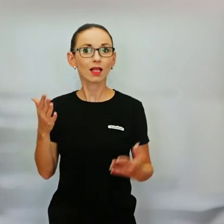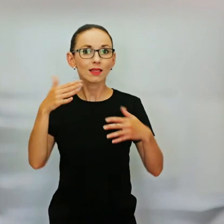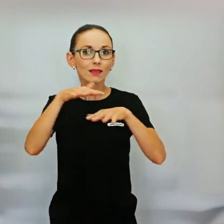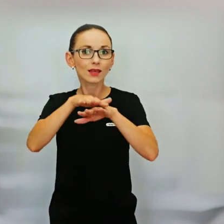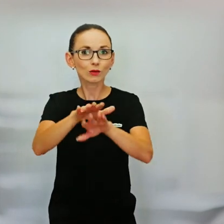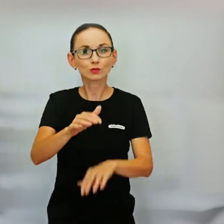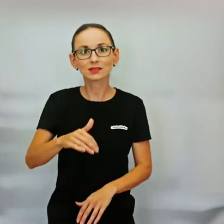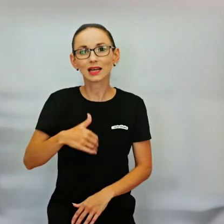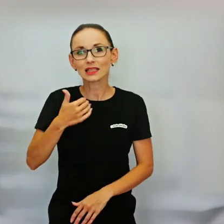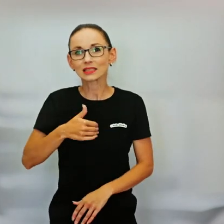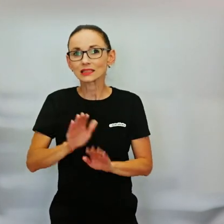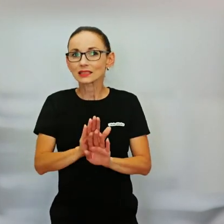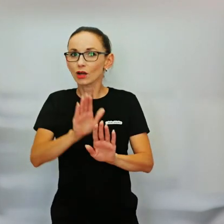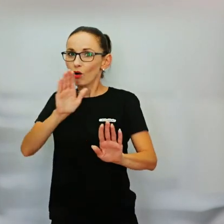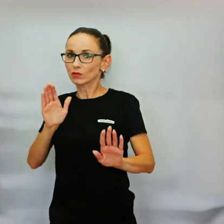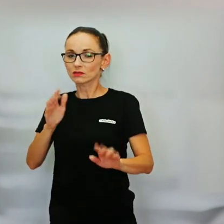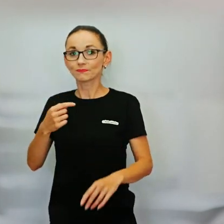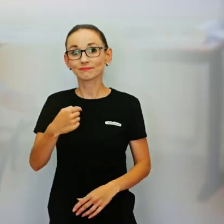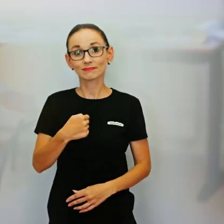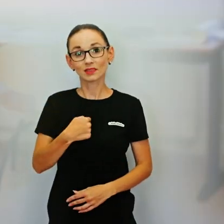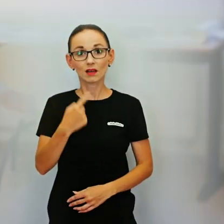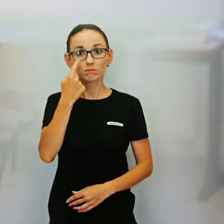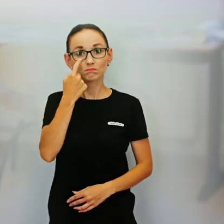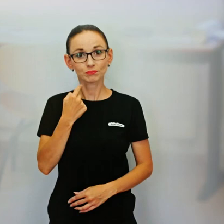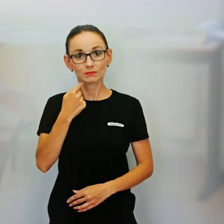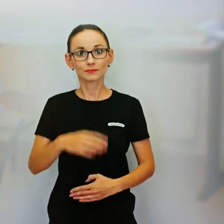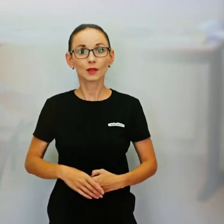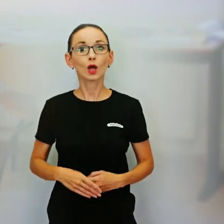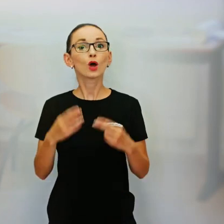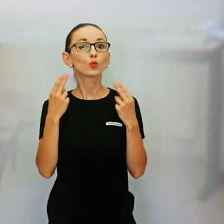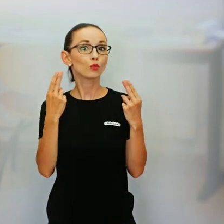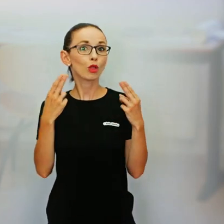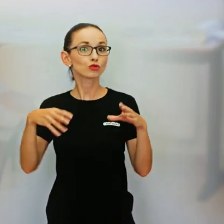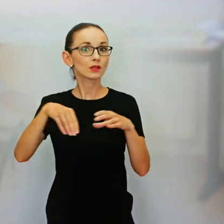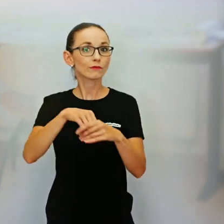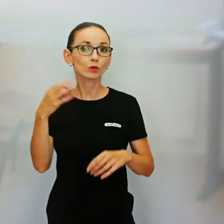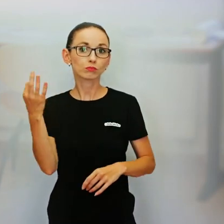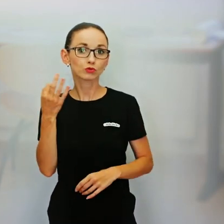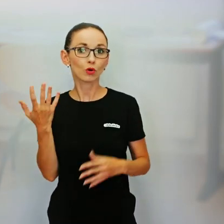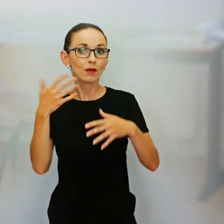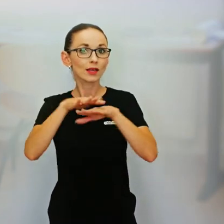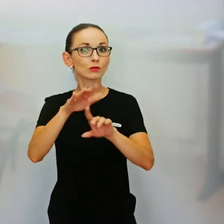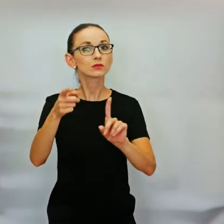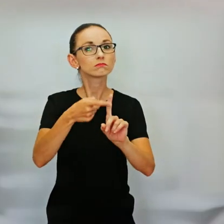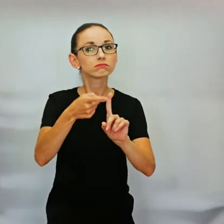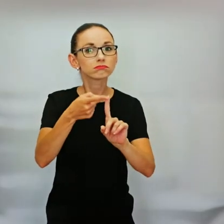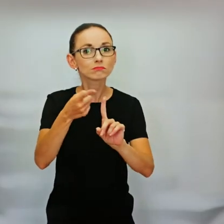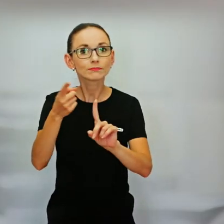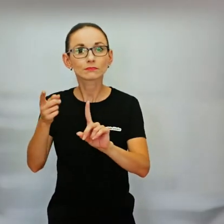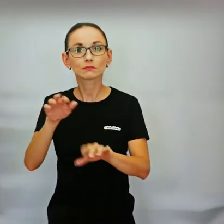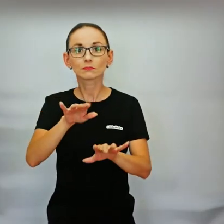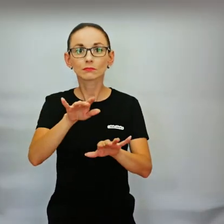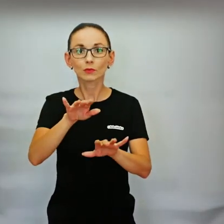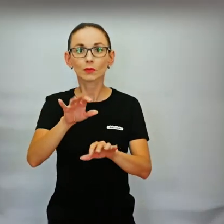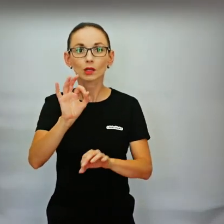školy majú z toho veľakrát strach a v podstate by im to inklúzívne prostredie, keby sa